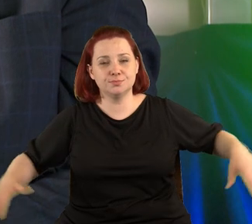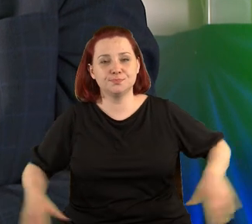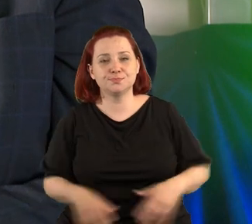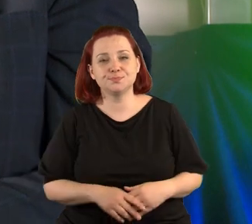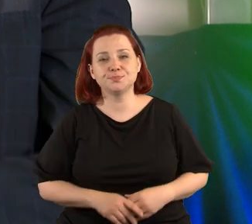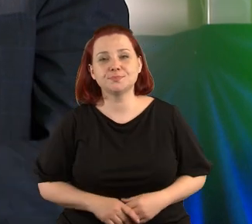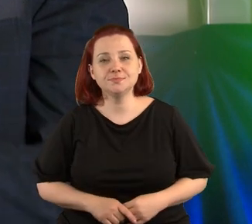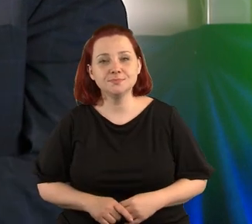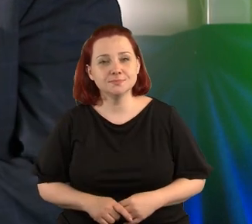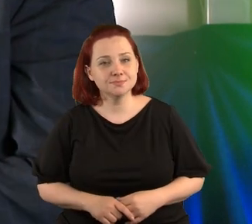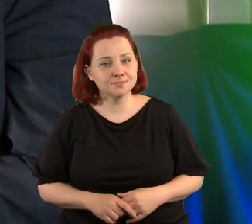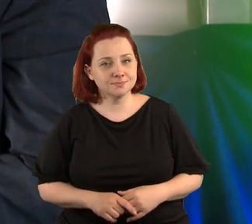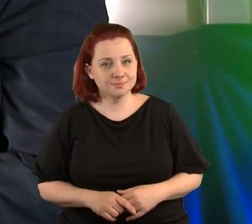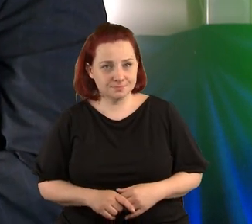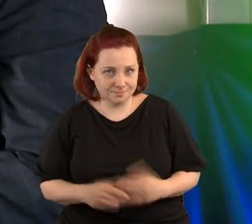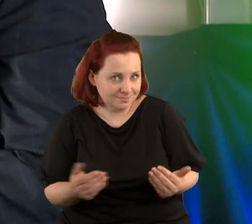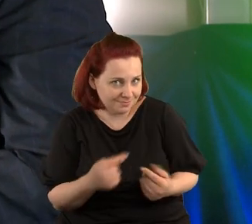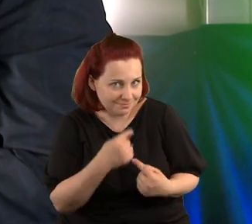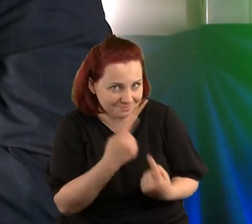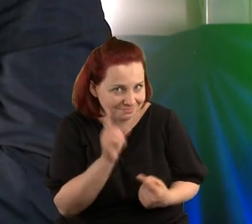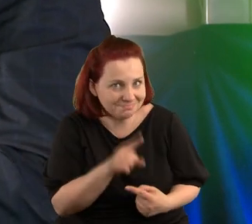A czyżby nie powiedziała prawdy?